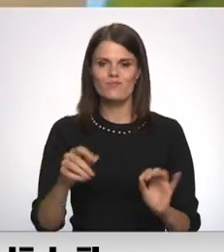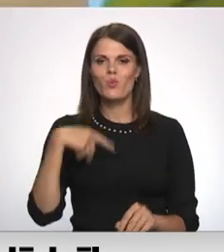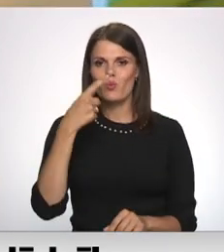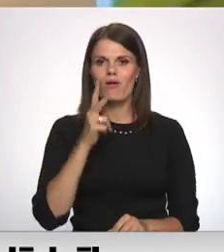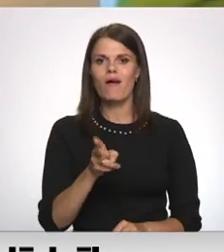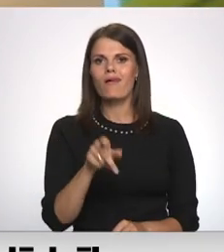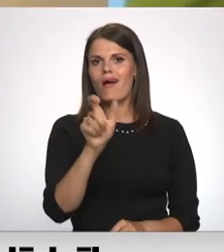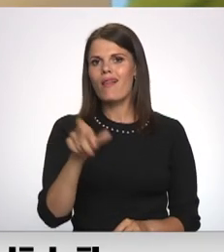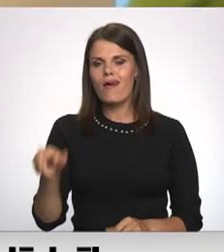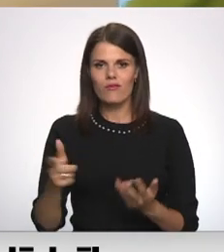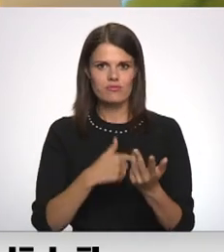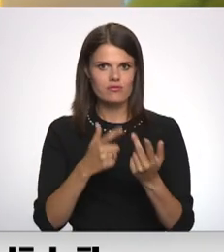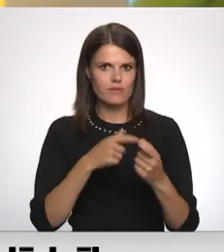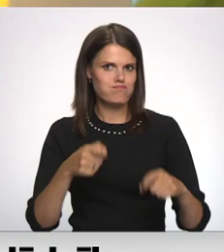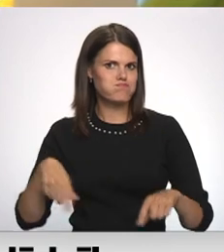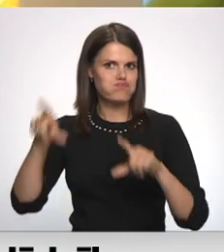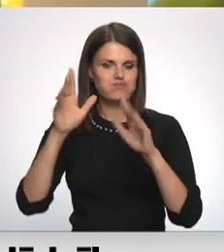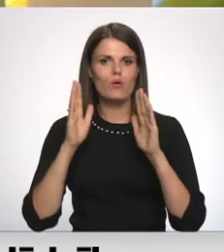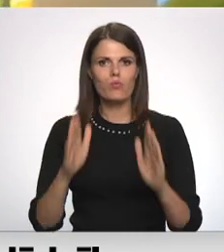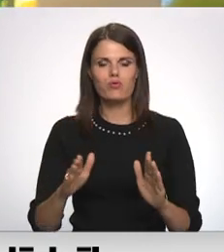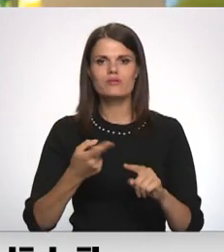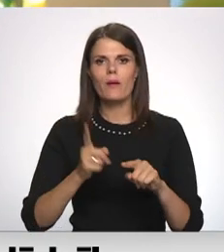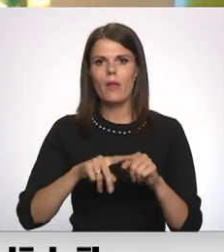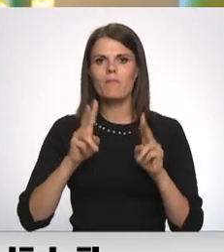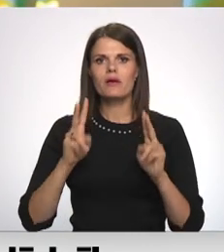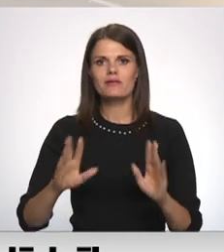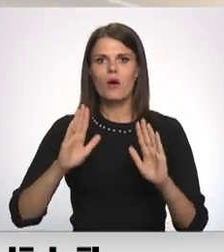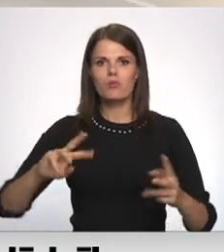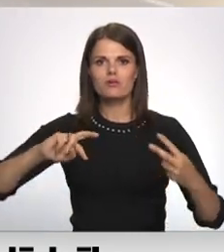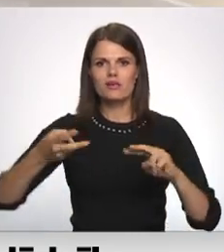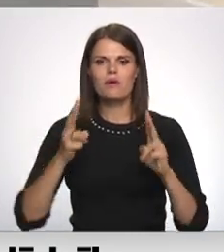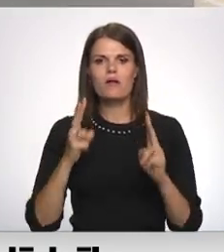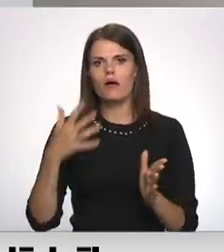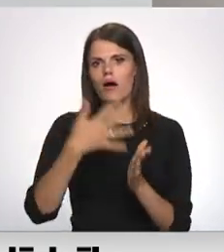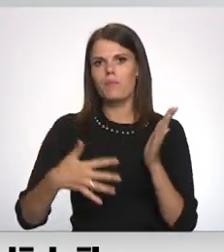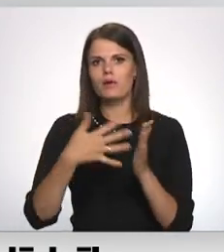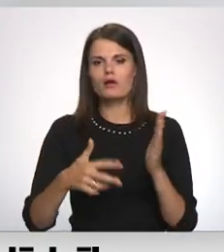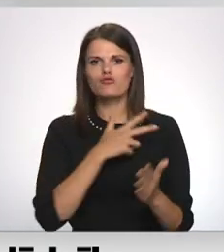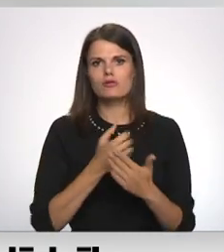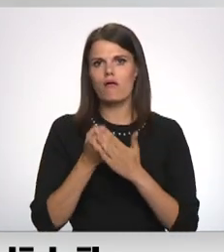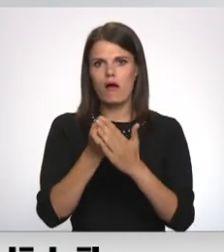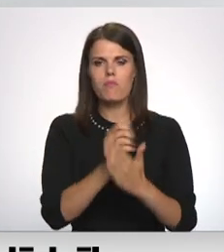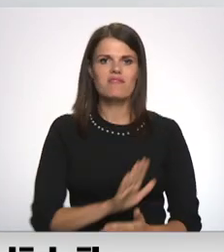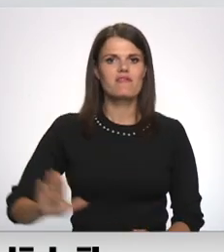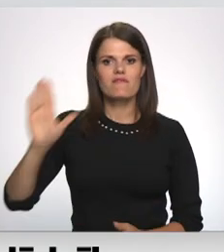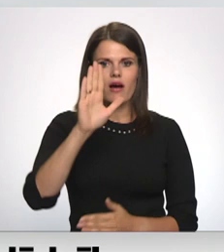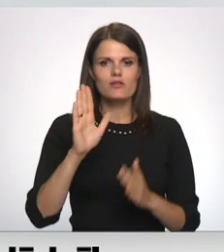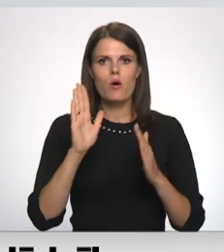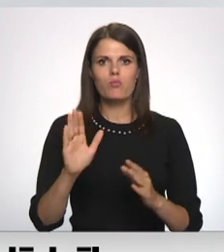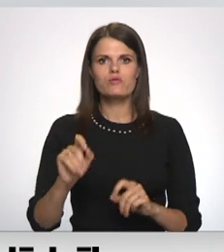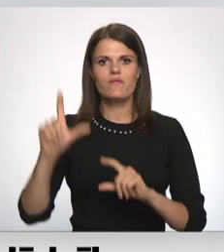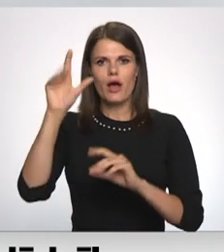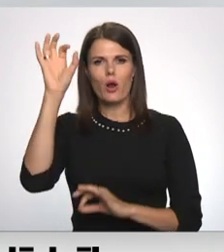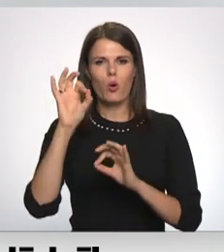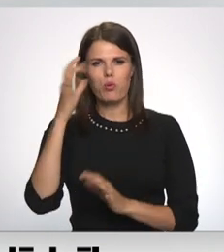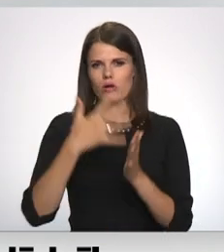skaits augs, jo plānots mainīt sociālo pabalstu apreiknāšanas kārtību valstī. Tik lams, ka varētu ielietot lielāku koreficentu mājas